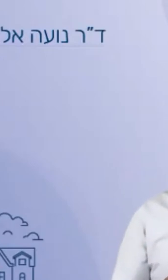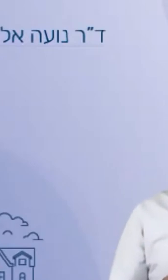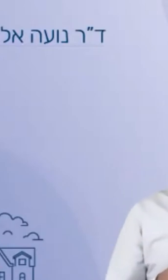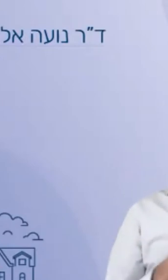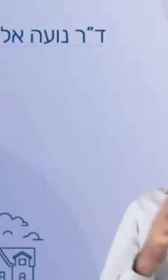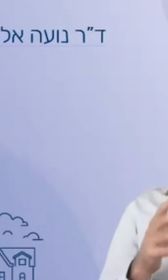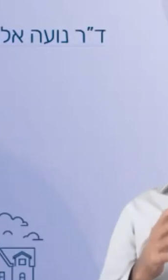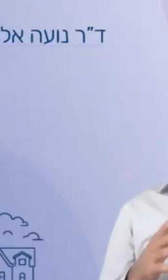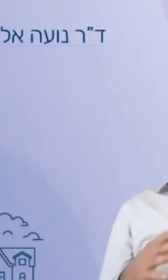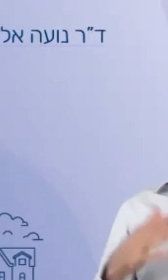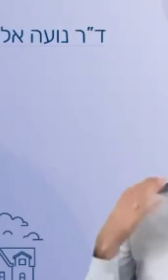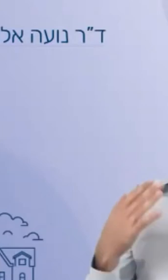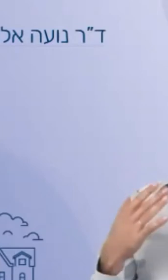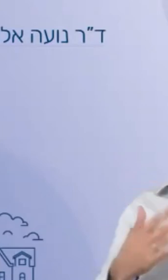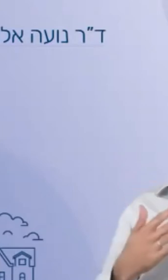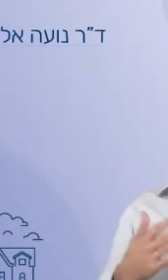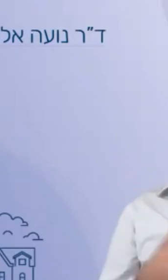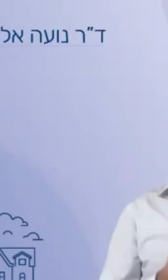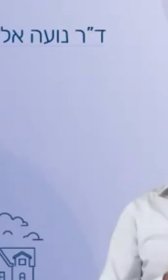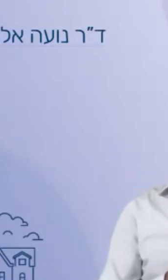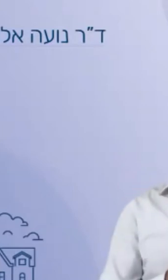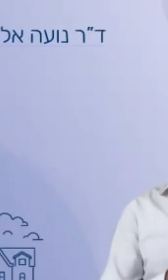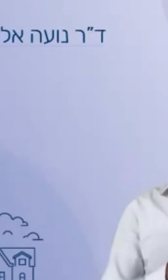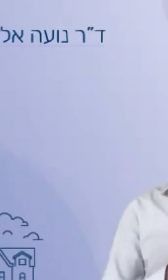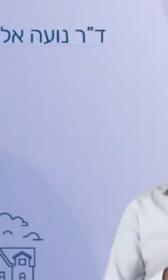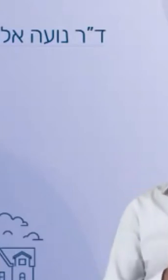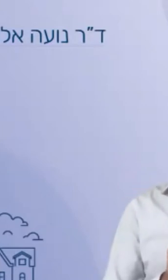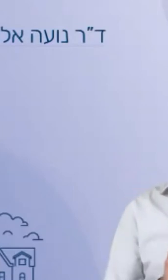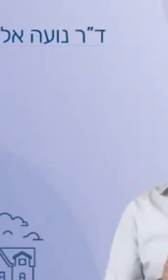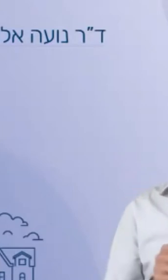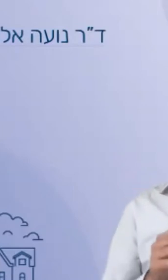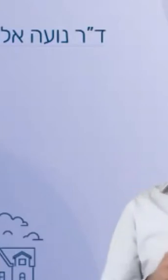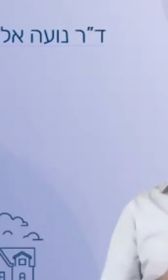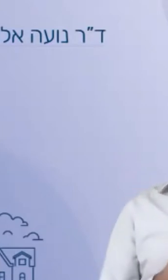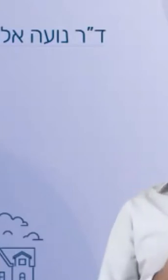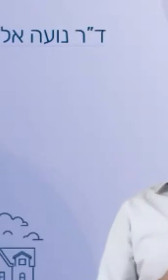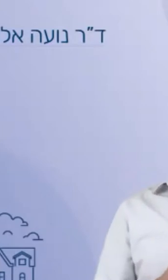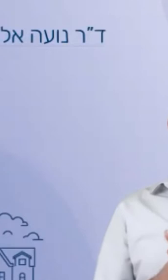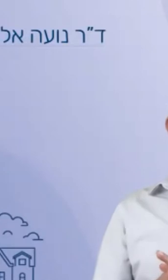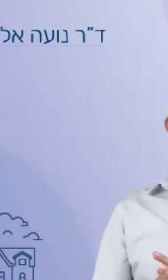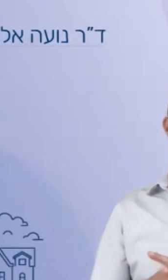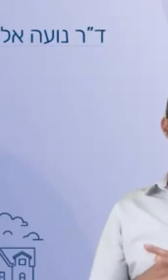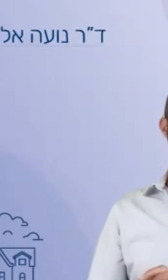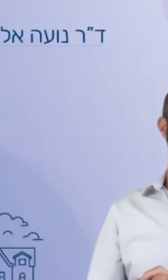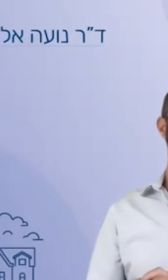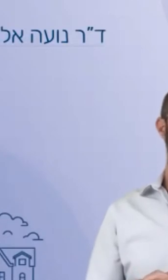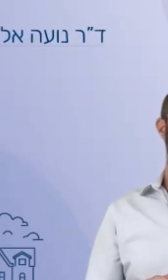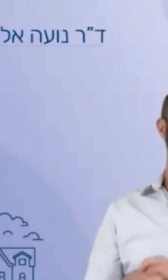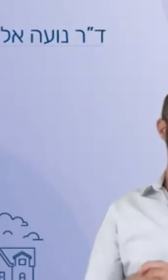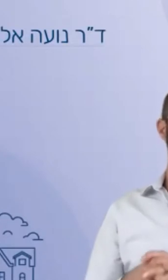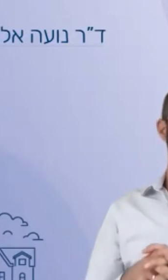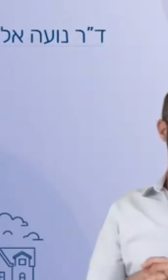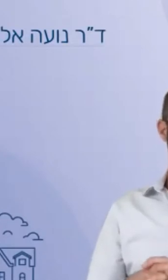אני אשלו להגיד את הדבר הבא, כבר מראש, לחברי הפאנל, איילjis בטיון, מנהלת בית ספר לחינוך מיוחד לתומר בנסיונה,